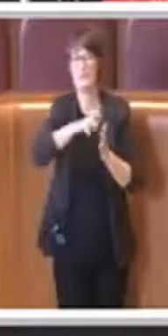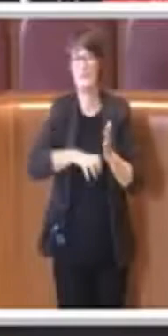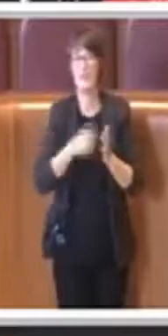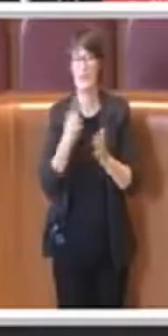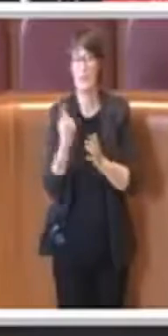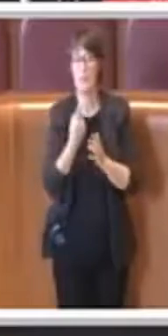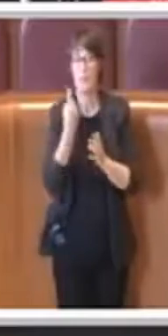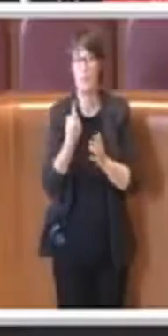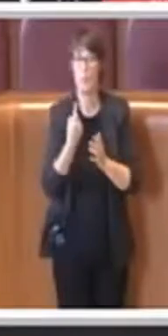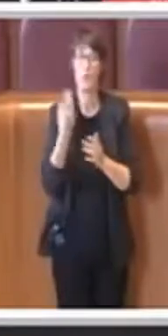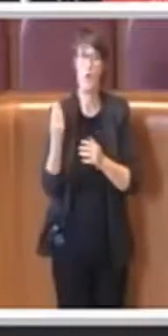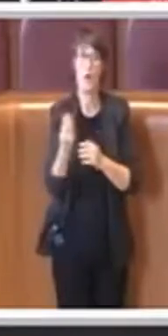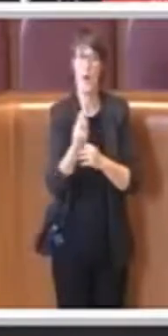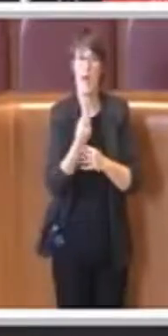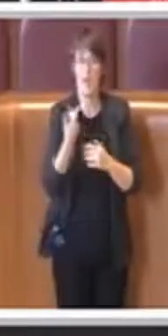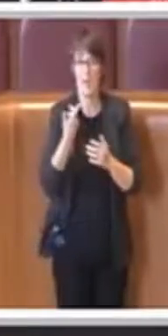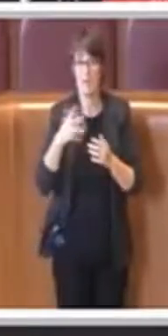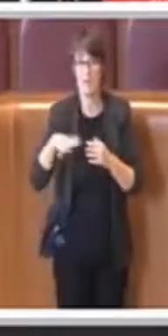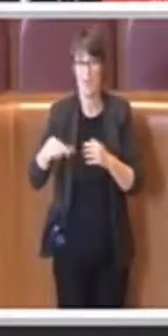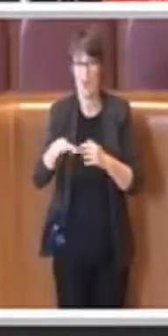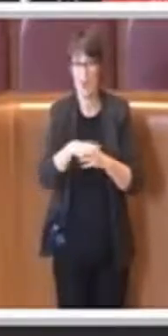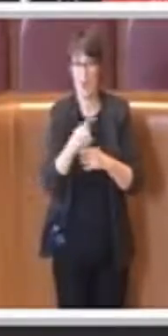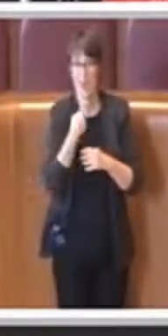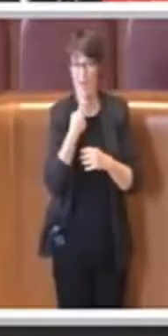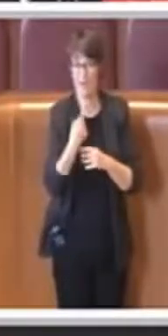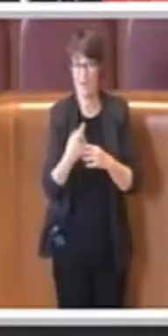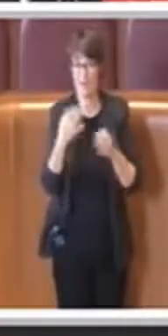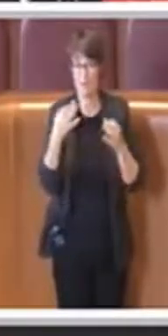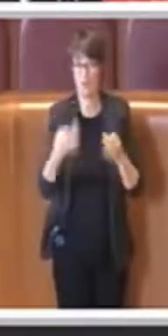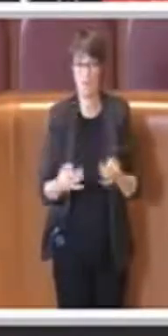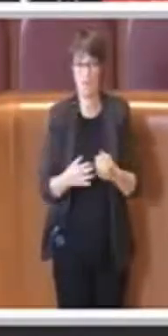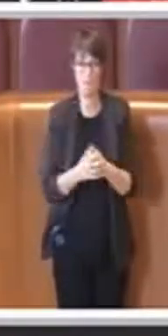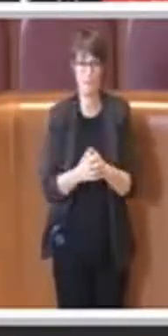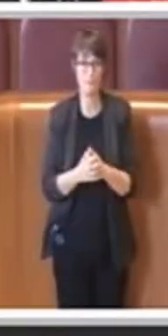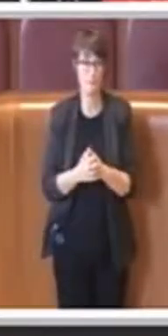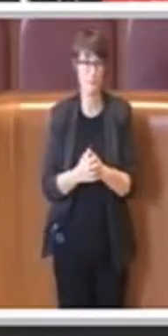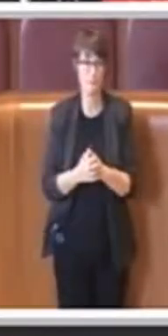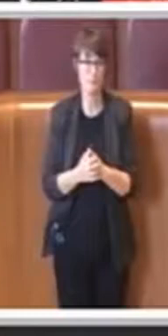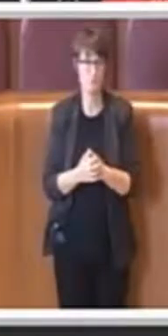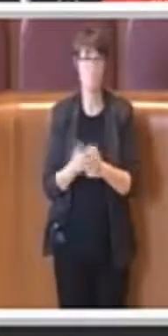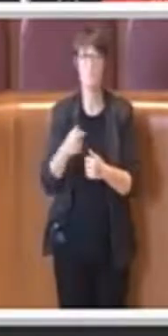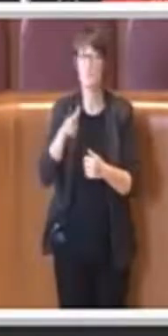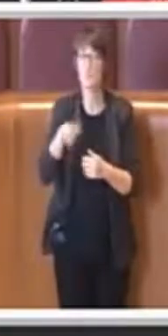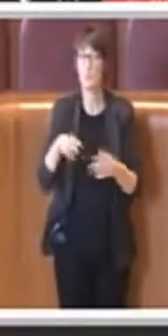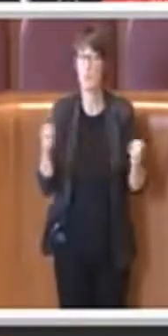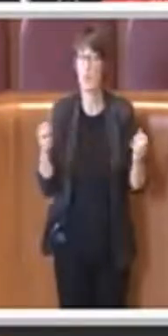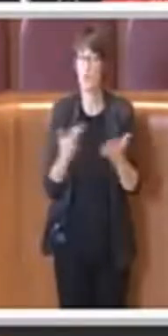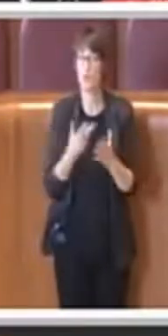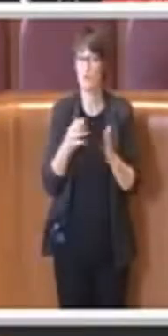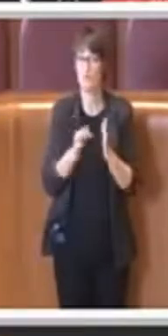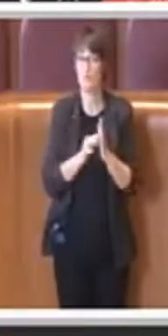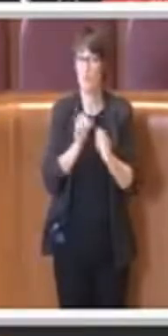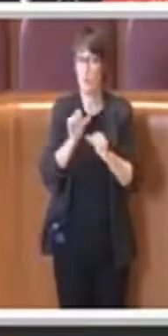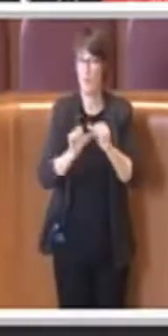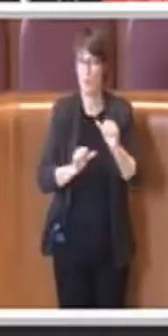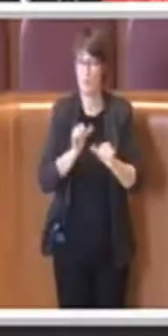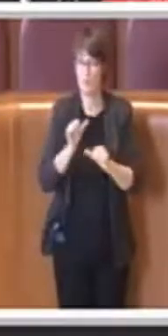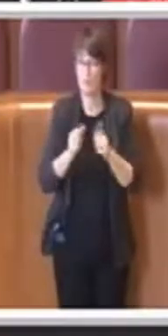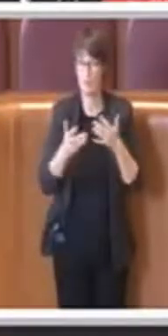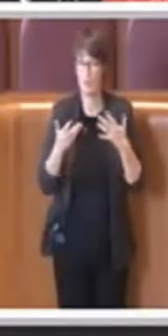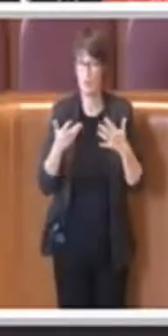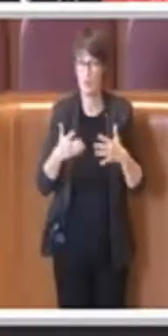Nel 2018 è stata modificata questa norma e quindi siamo passati dalla